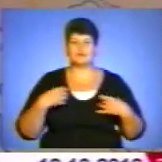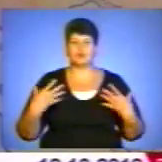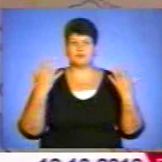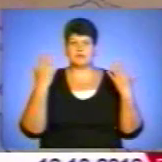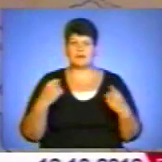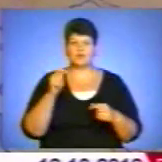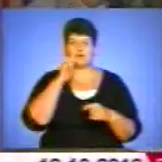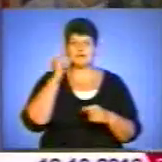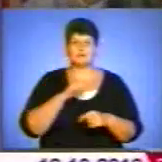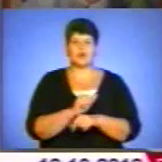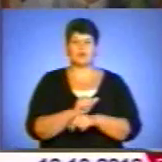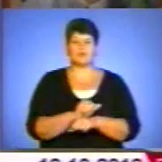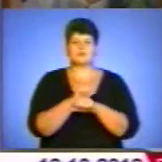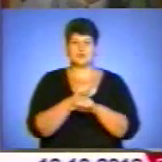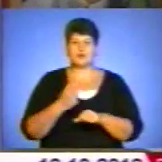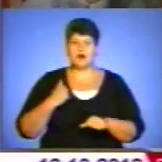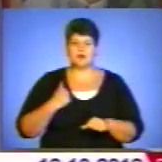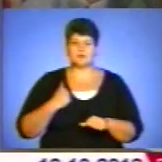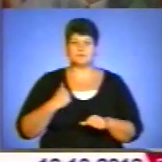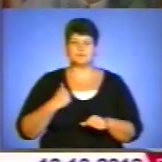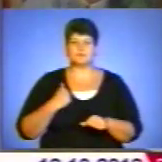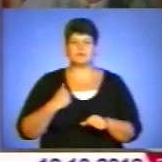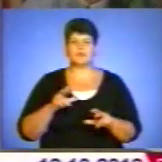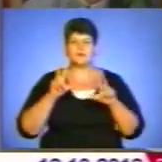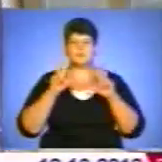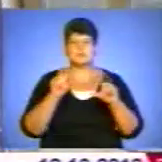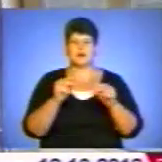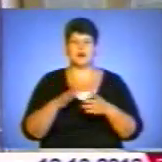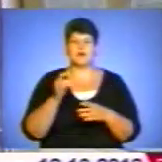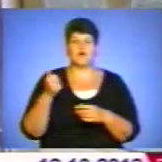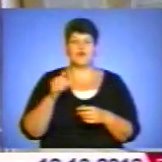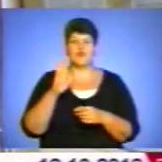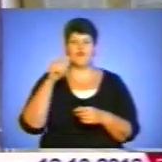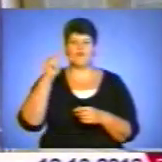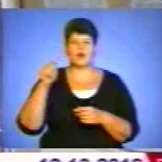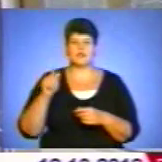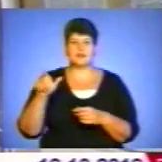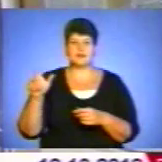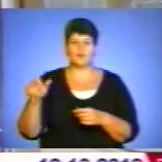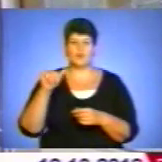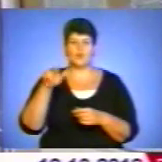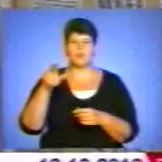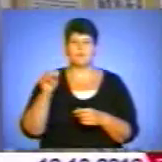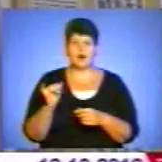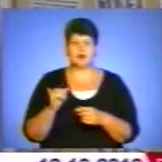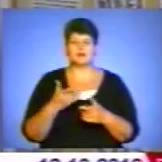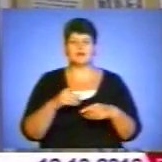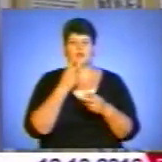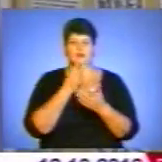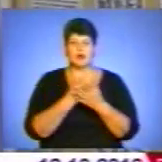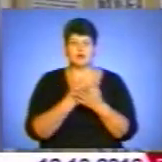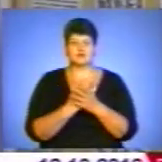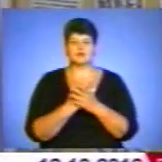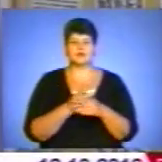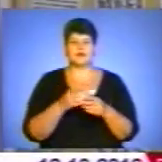Української повстанської армії». «Присяга воїнів УПА» – окрема частина виставки представлена документами, які висвітлюють агітаційну